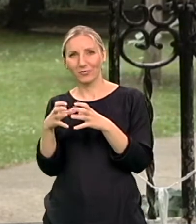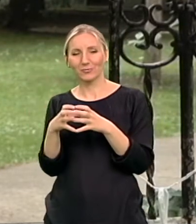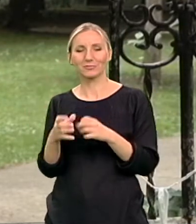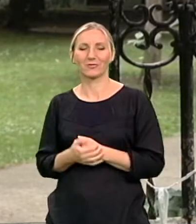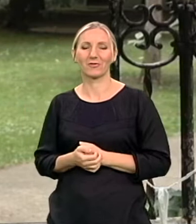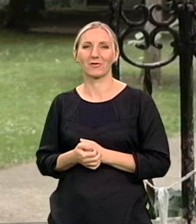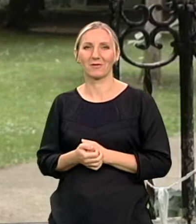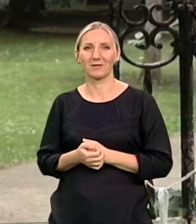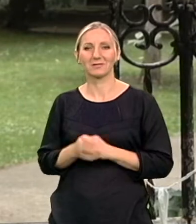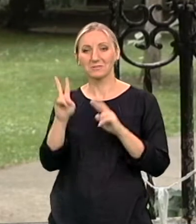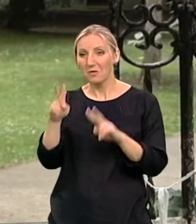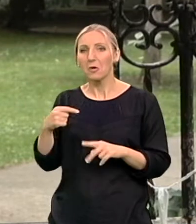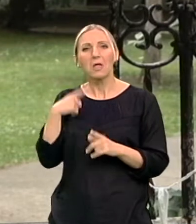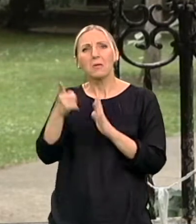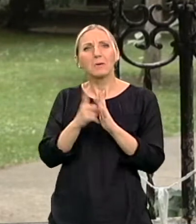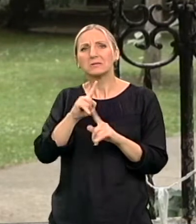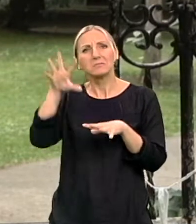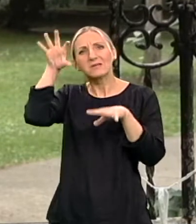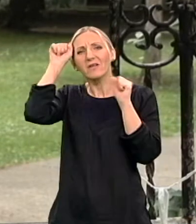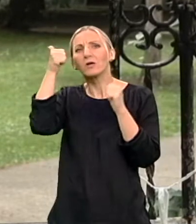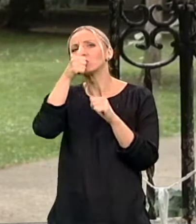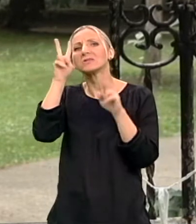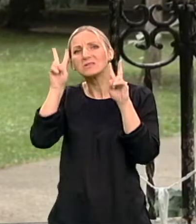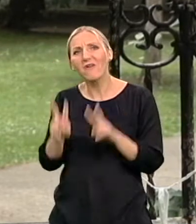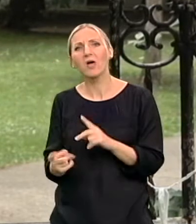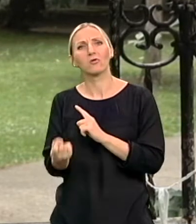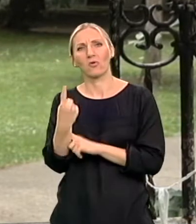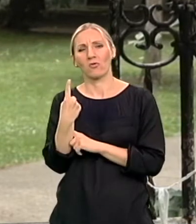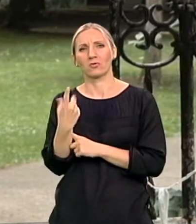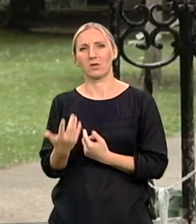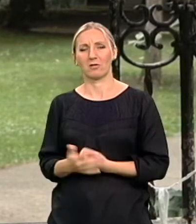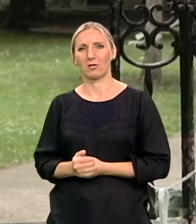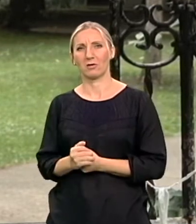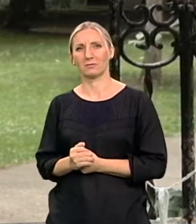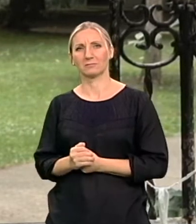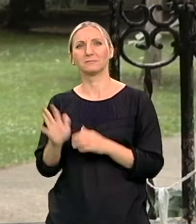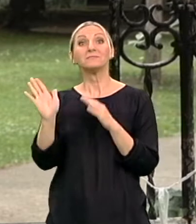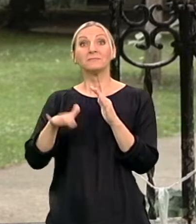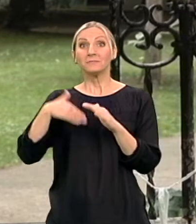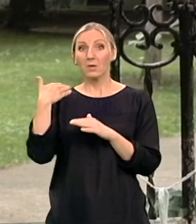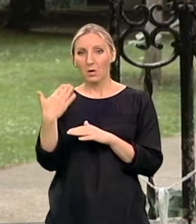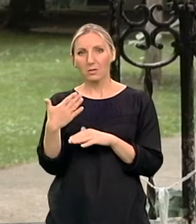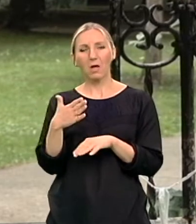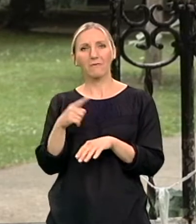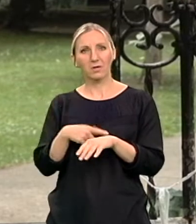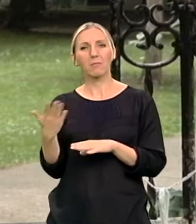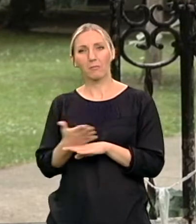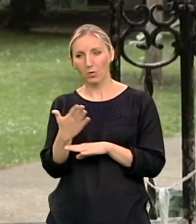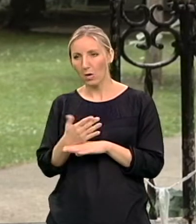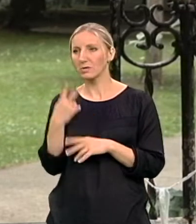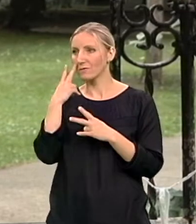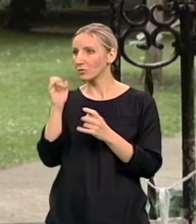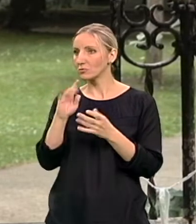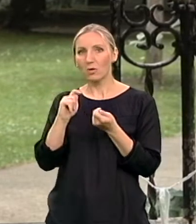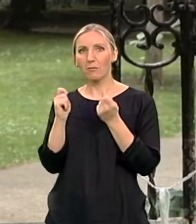Tako da je stvarno jedan period uopšte nisam ishatala šta mi se zaista dogodilo. I onda kad već prolazi neko vreme i vide da se ništa ne